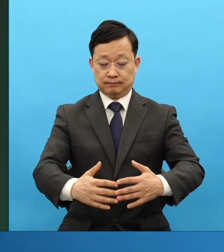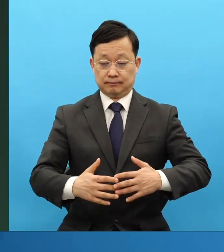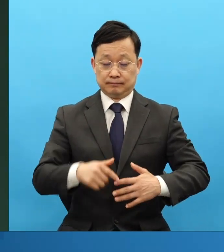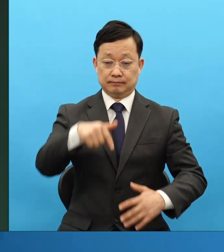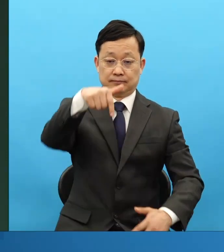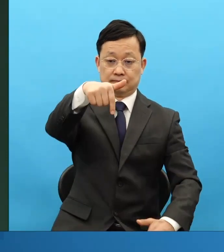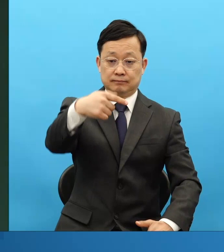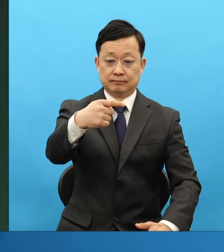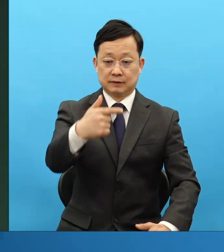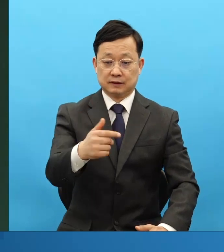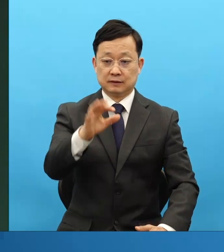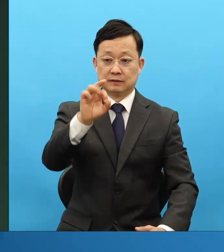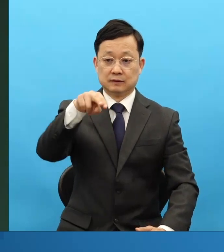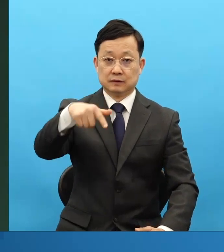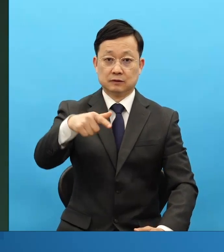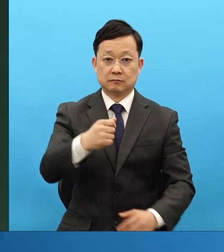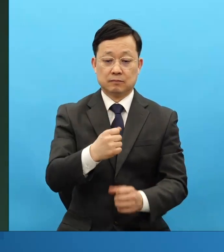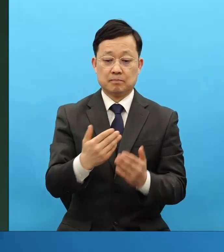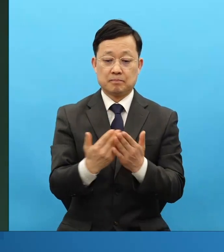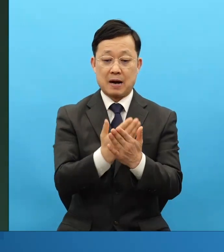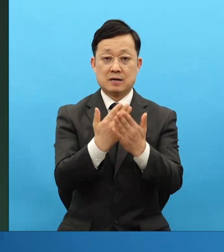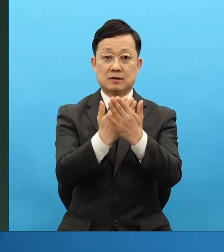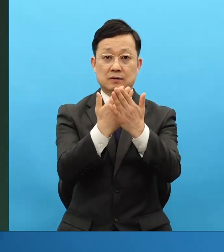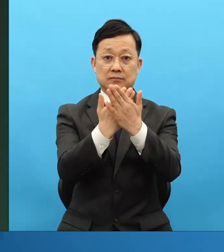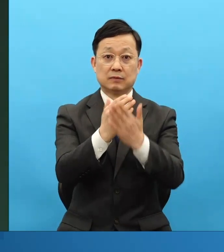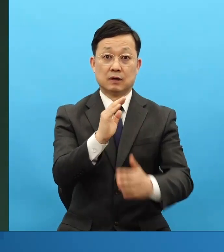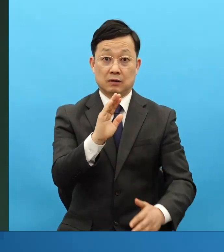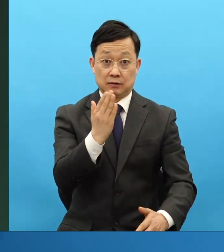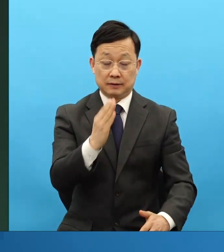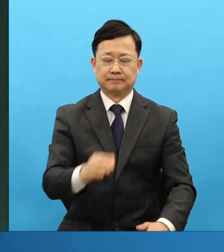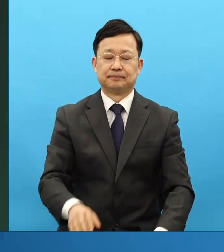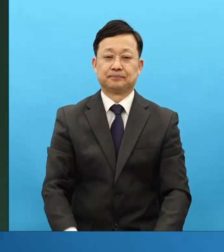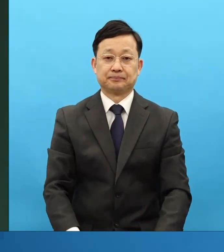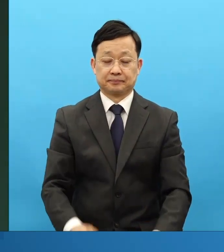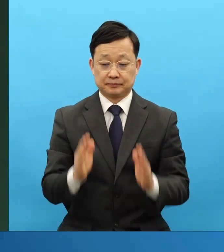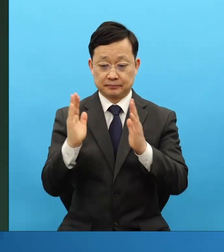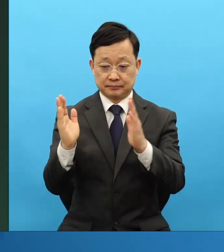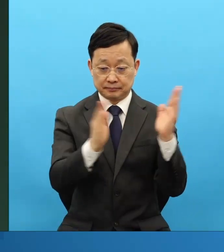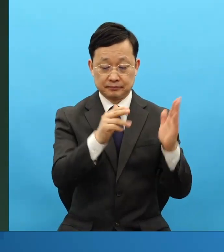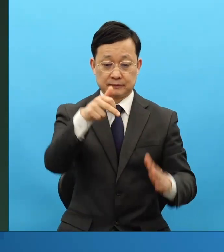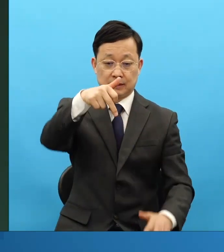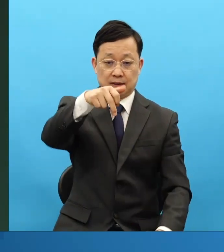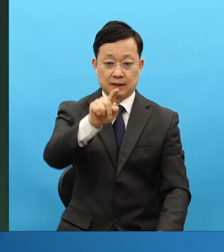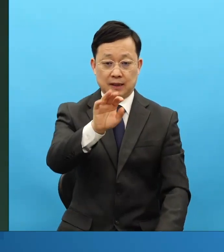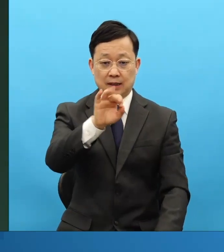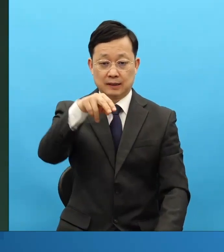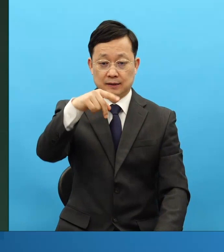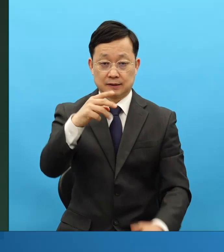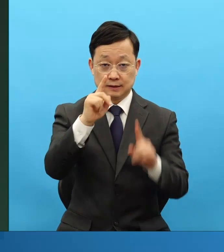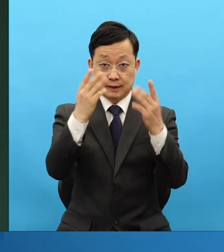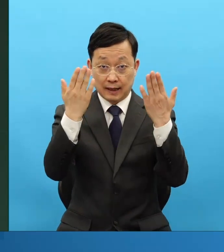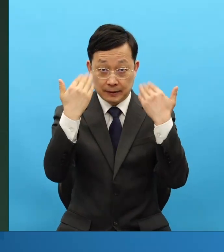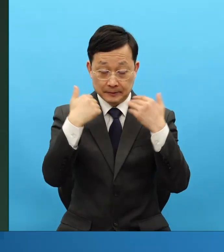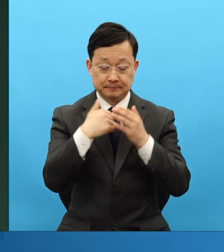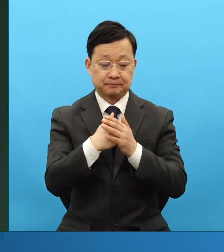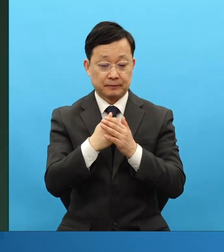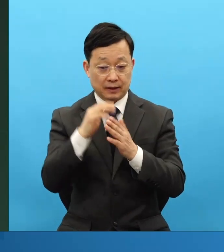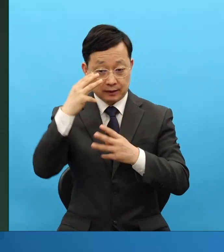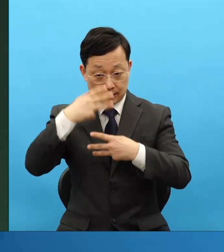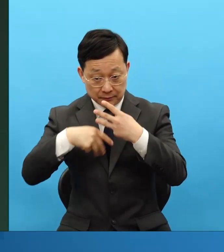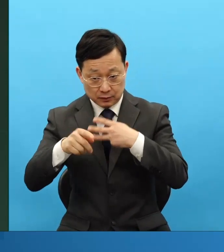그리고 이제 우리 카이스트 멤버들이나 우리 렘넌더들은 공부해야 되잖아요. 뭘 연구해야 되잖아요.